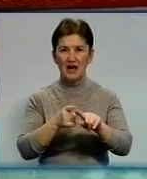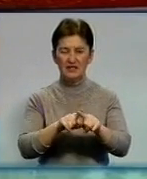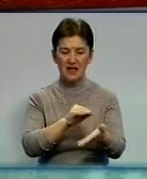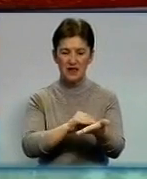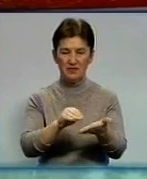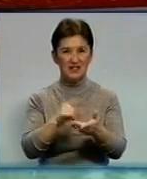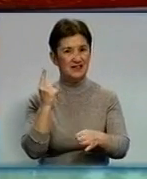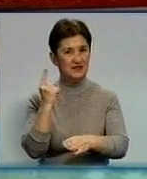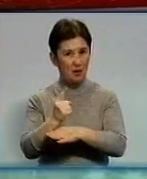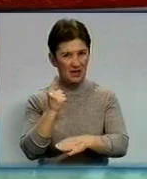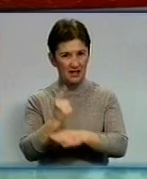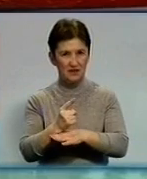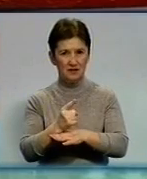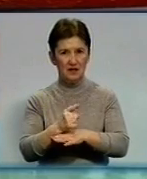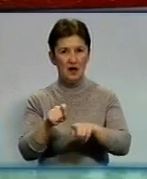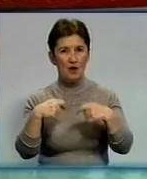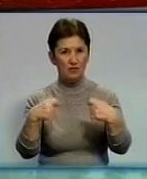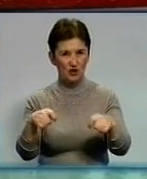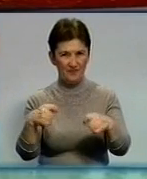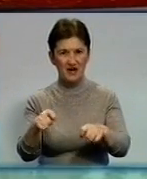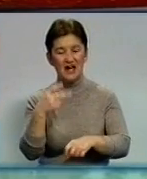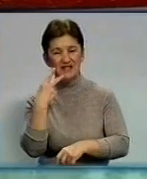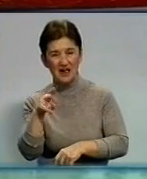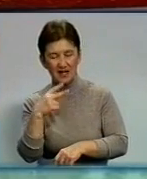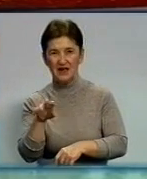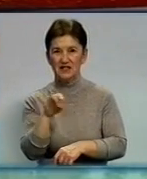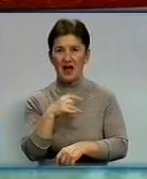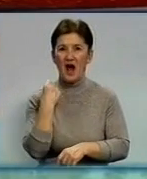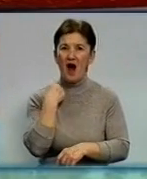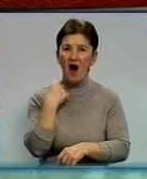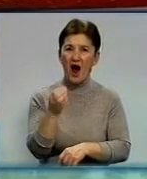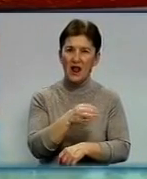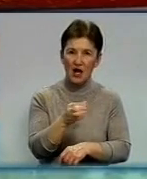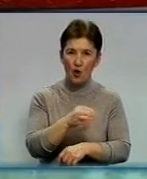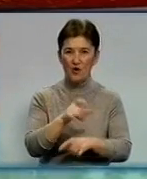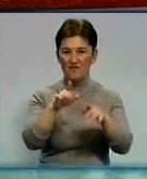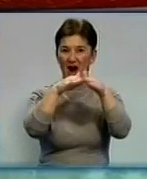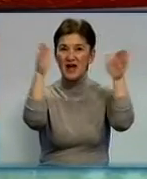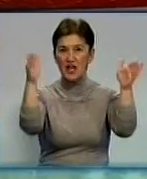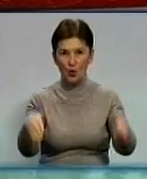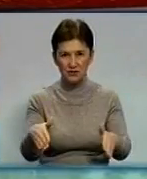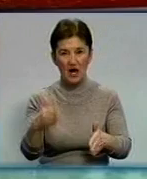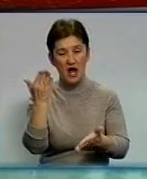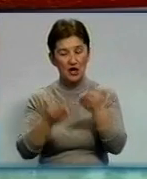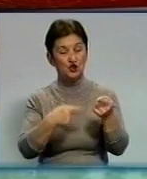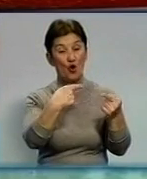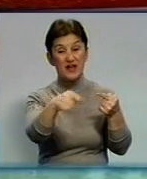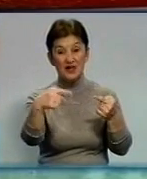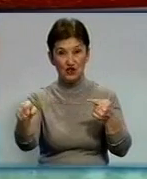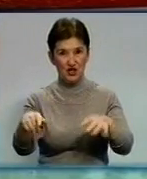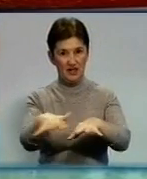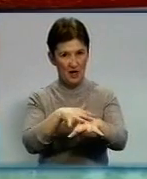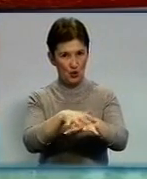тютюнових виробів у кіосках. Автори ініціативи – Микола Томенко і Олександр Бригинець. Якщо інші народні обранці підтримають цей проєкт, з